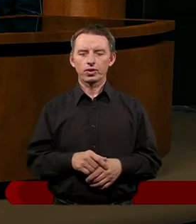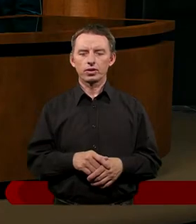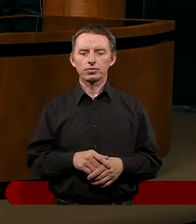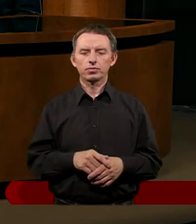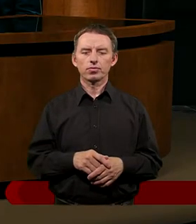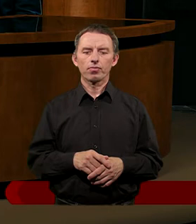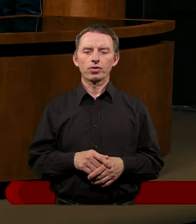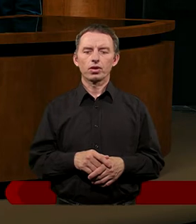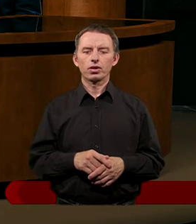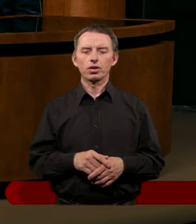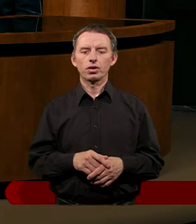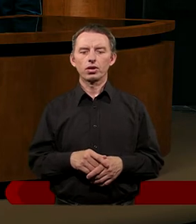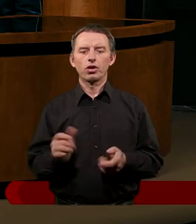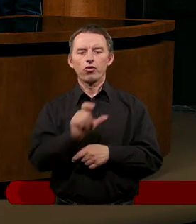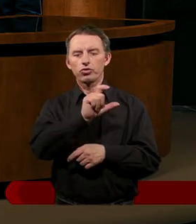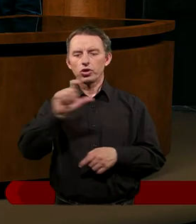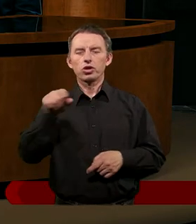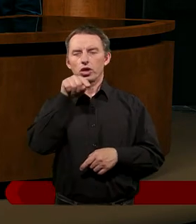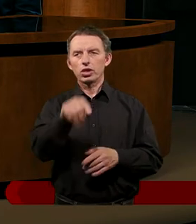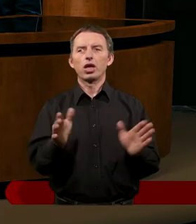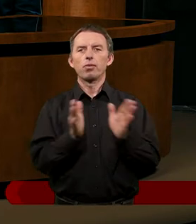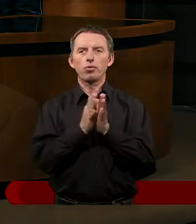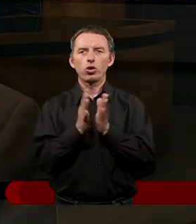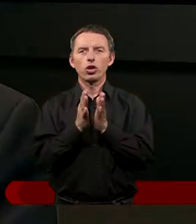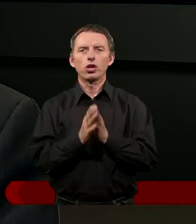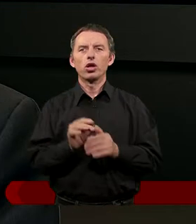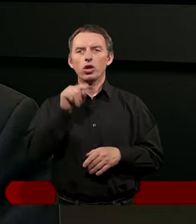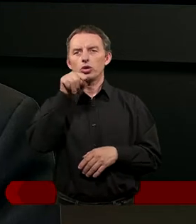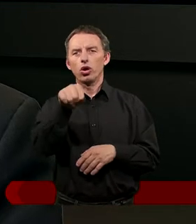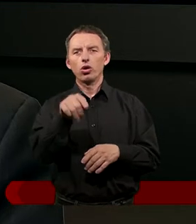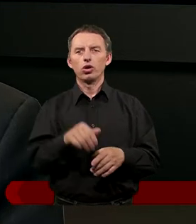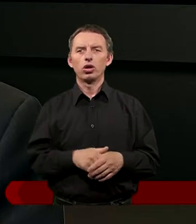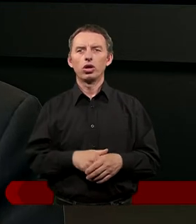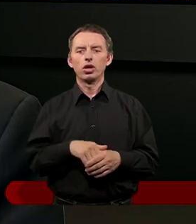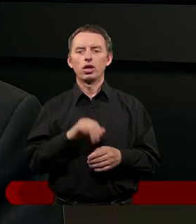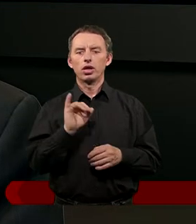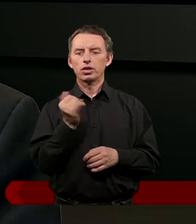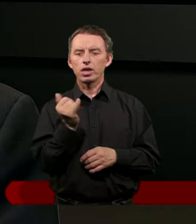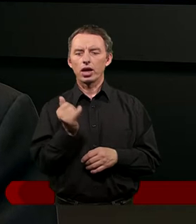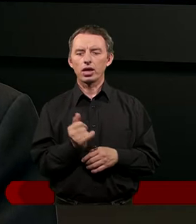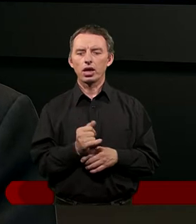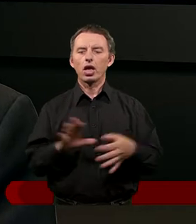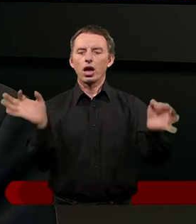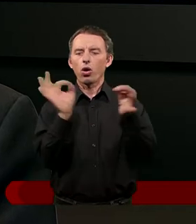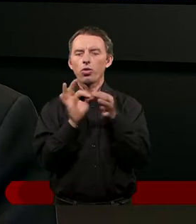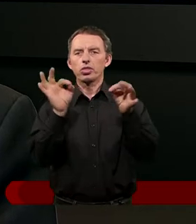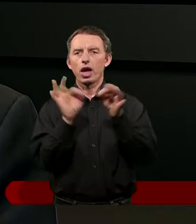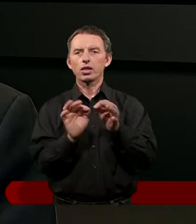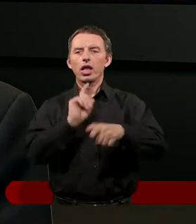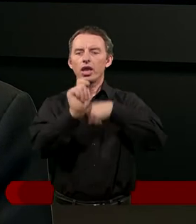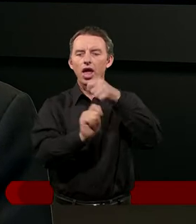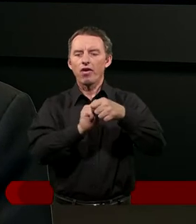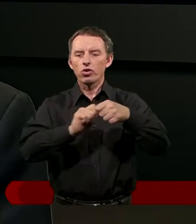w czasie tej modlitwy, to jakie relacje nawiązywał?